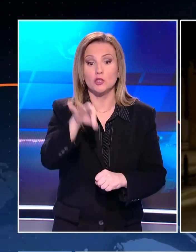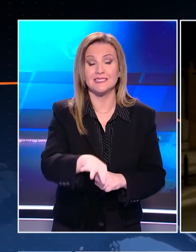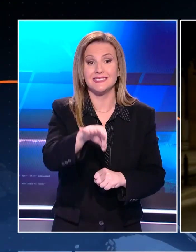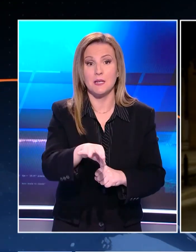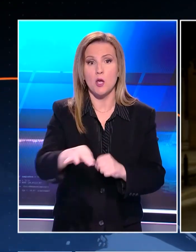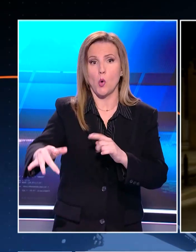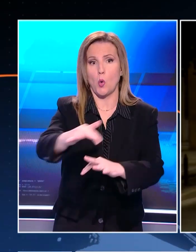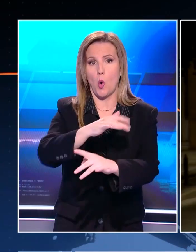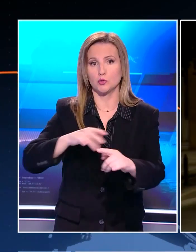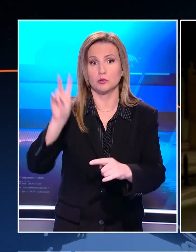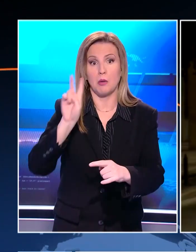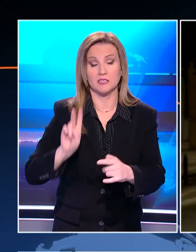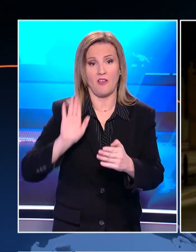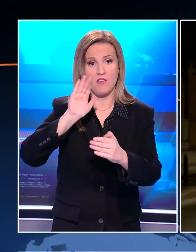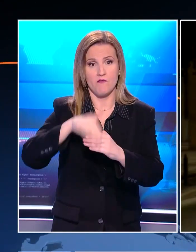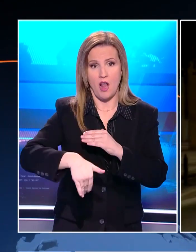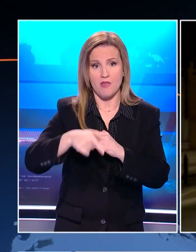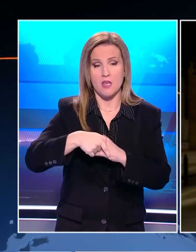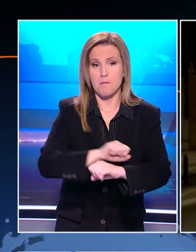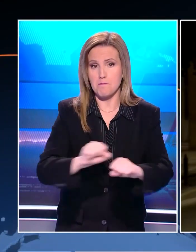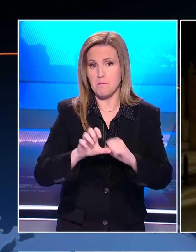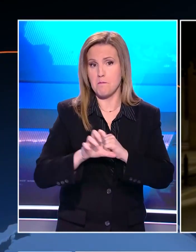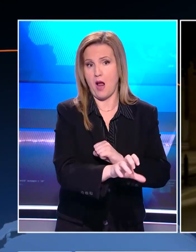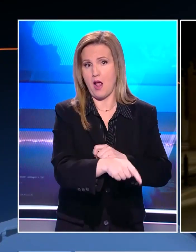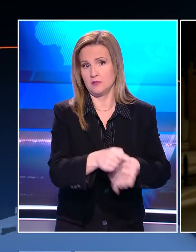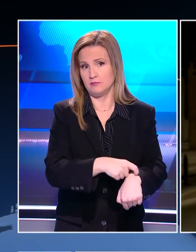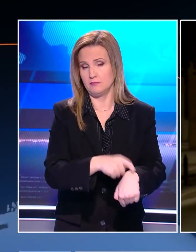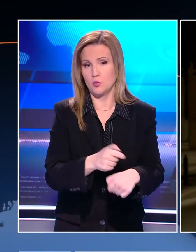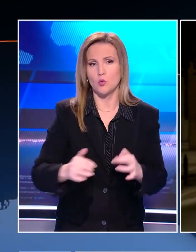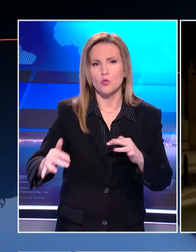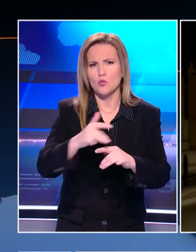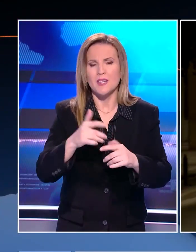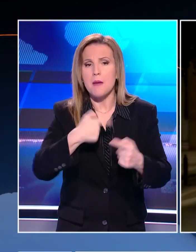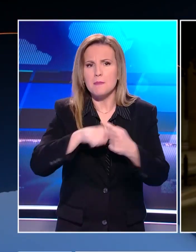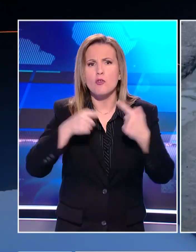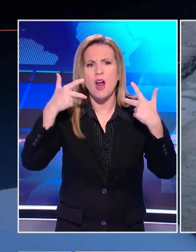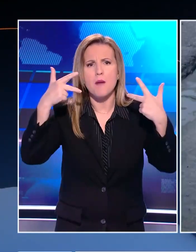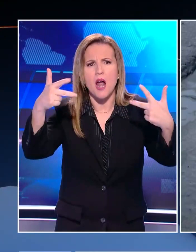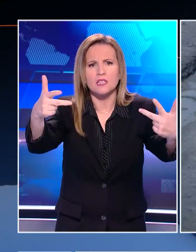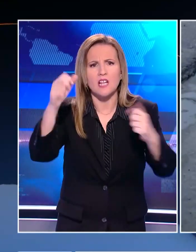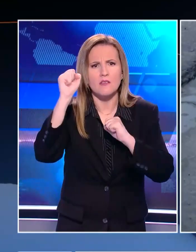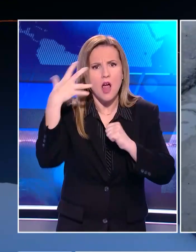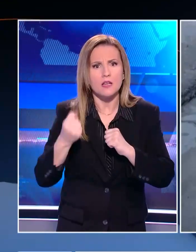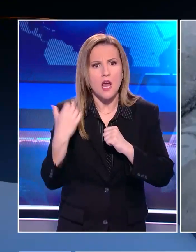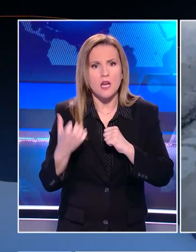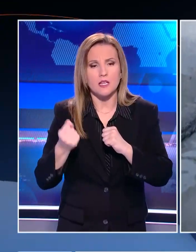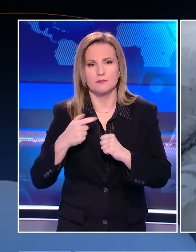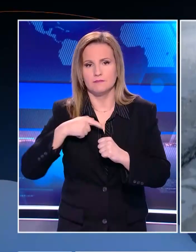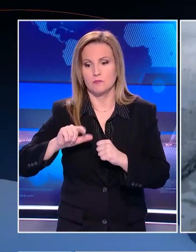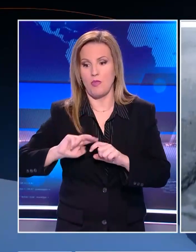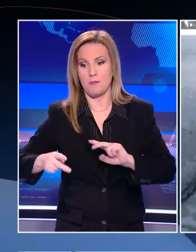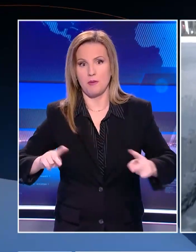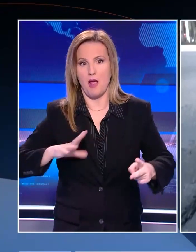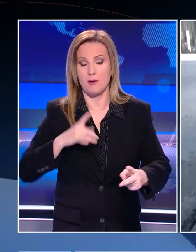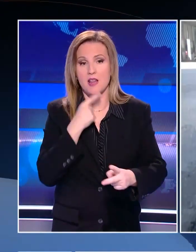κόσμο σε ώρα εχμής Παρασκευή βράδυ και μάλιστα σε μία περιοχή με εκατοντάδες κάμερες ασφαλείας. Όσοι βρίσκονταν κοντάκαν λόγια